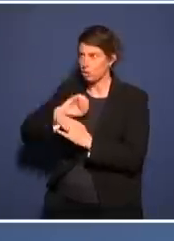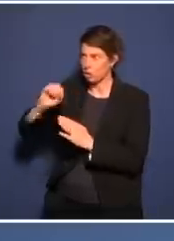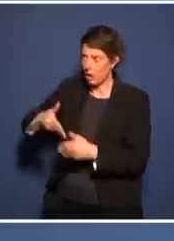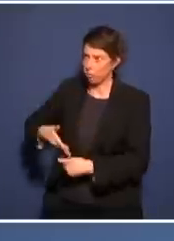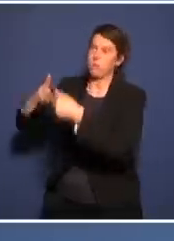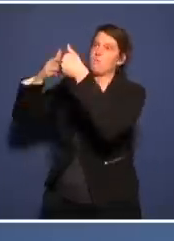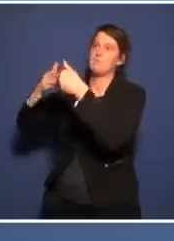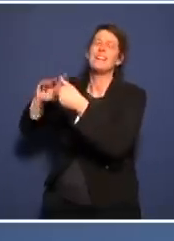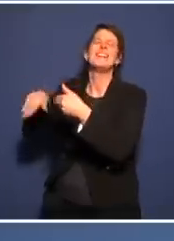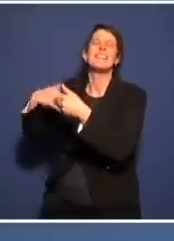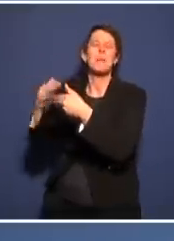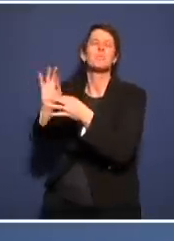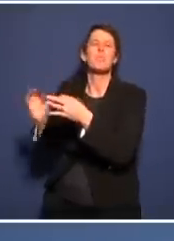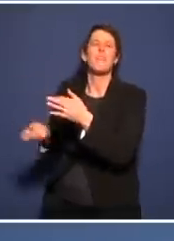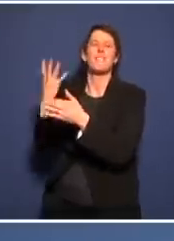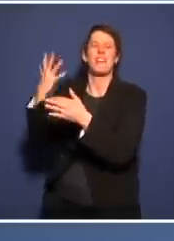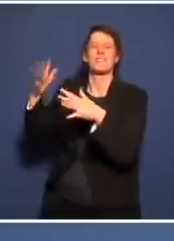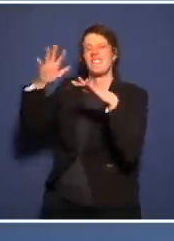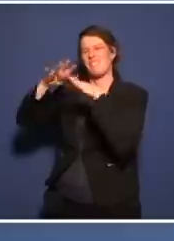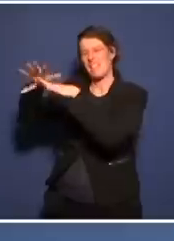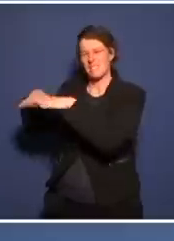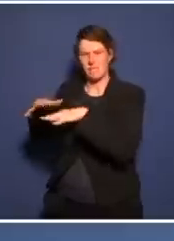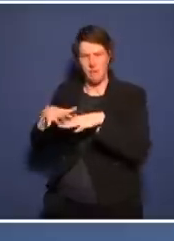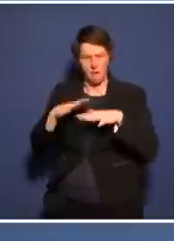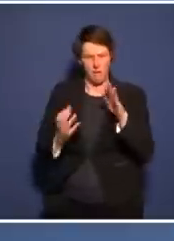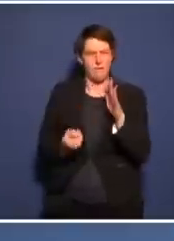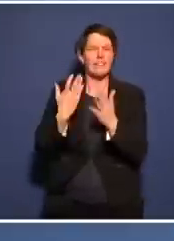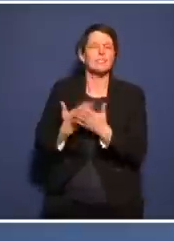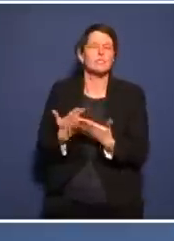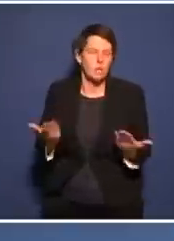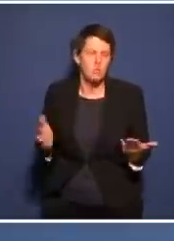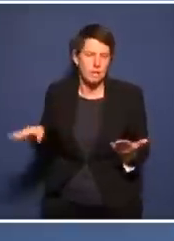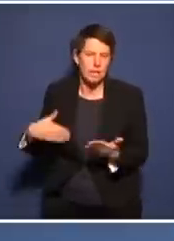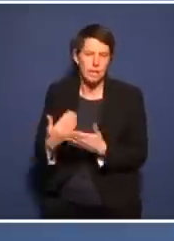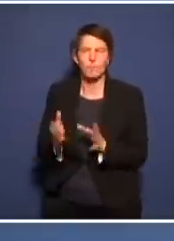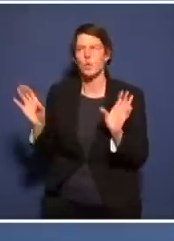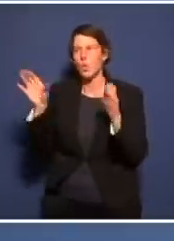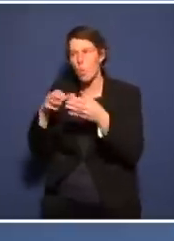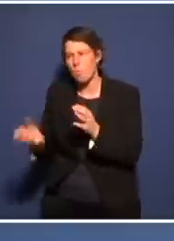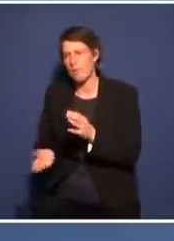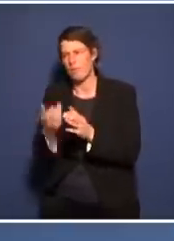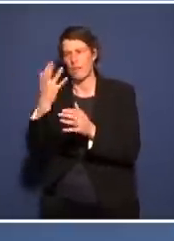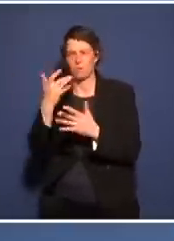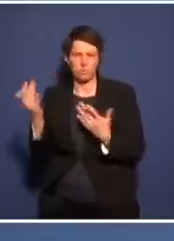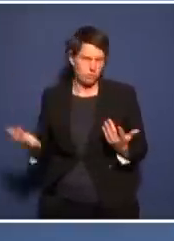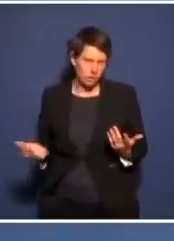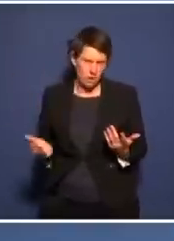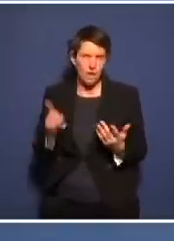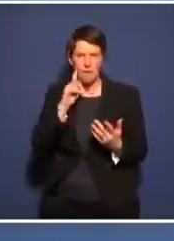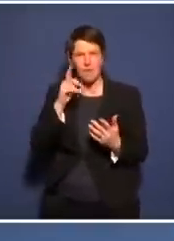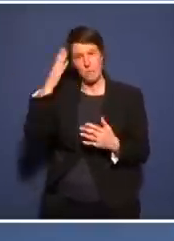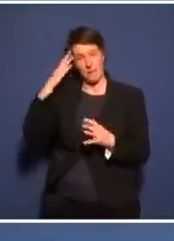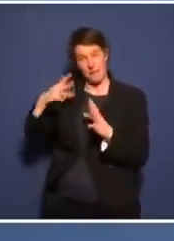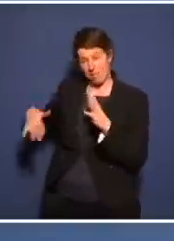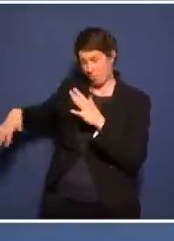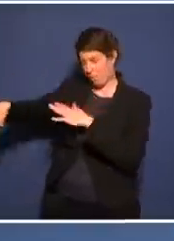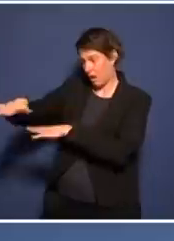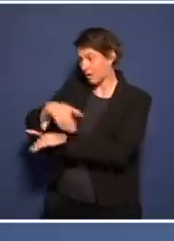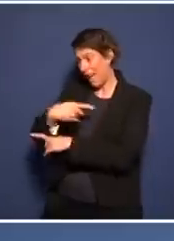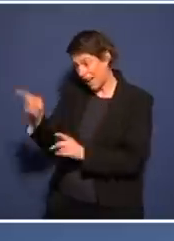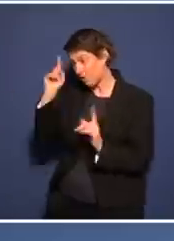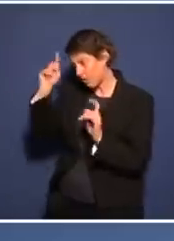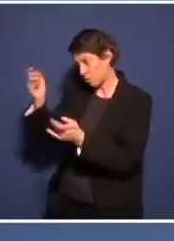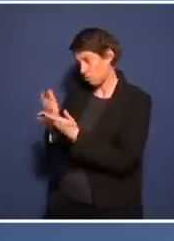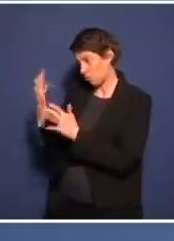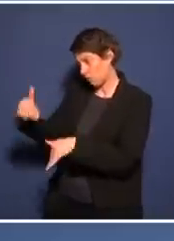gibt es so bestimmte Effekte, so Netzwerkeffekte beispielsweise, Gruppeneffekte. Also wenn in irgendeinem Bekanntenkreis alle das Virus hatten,